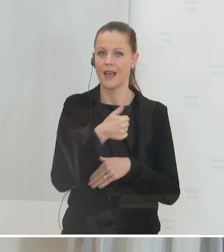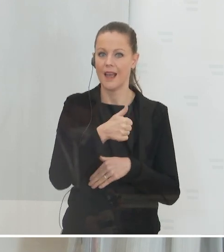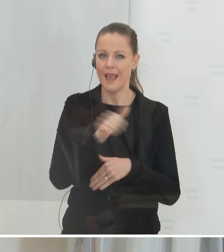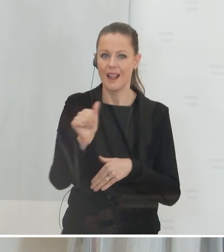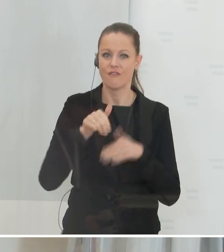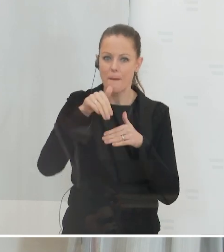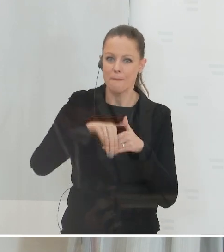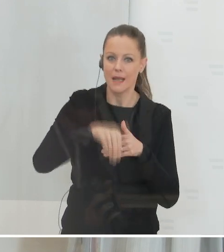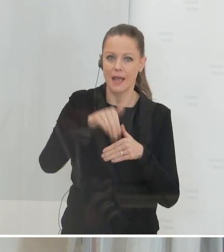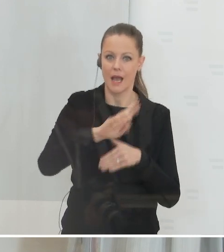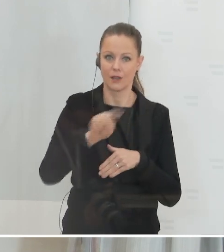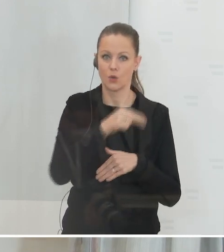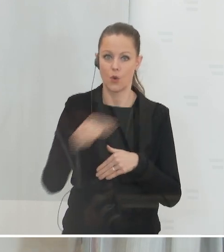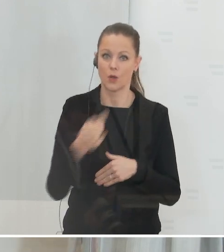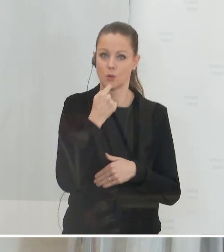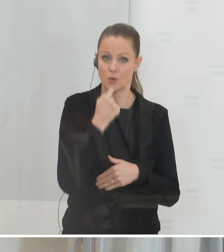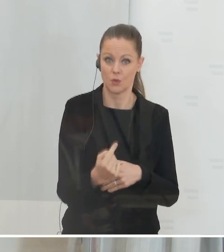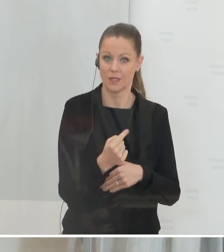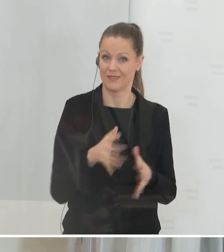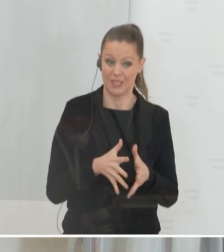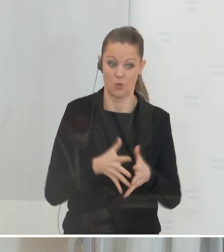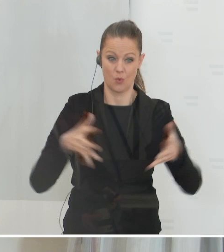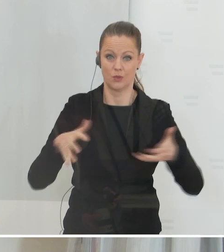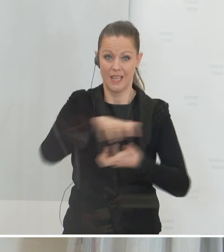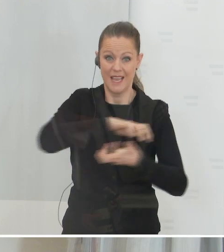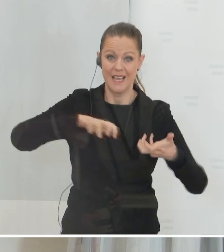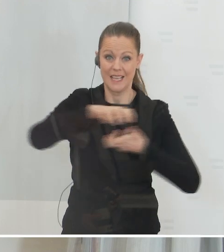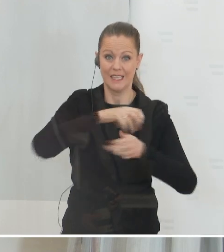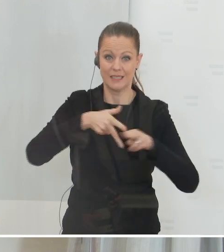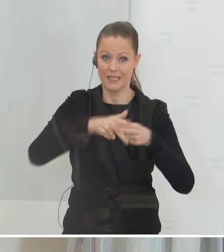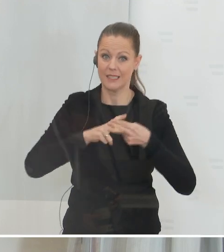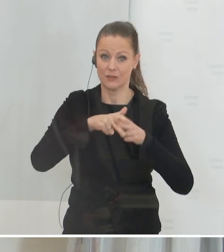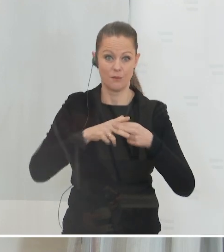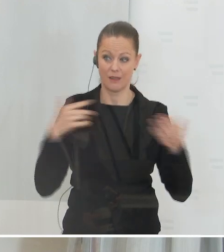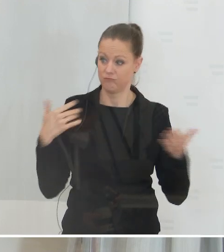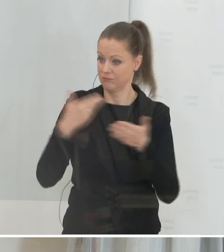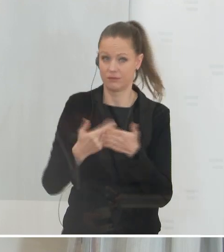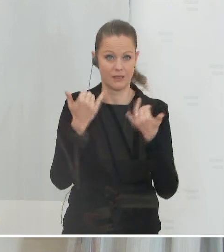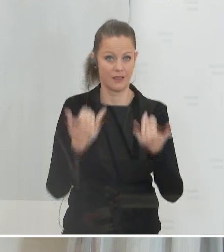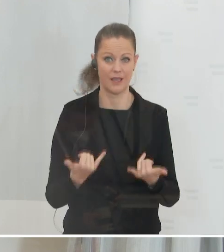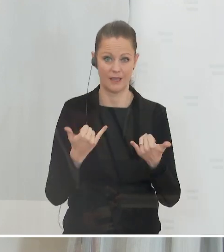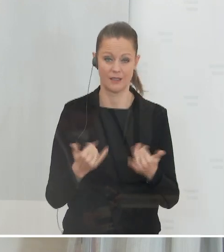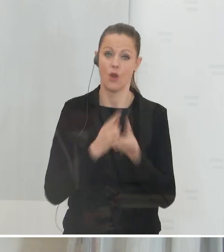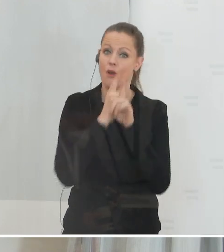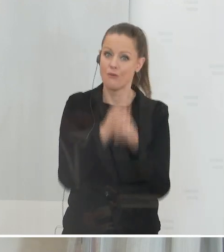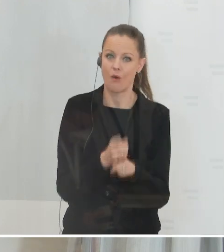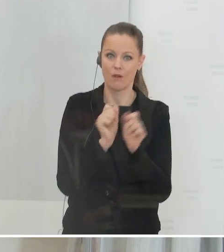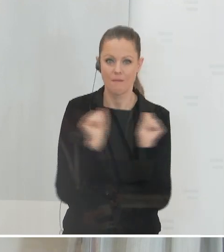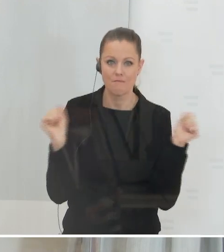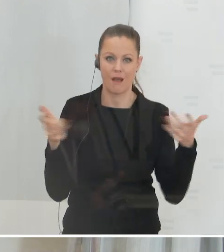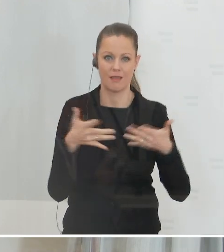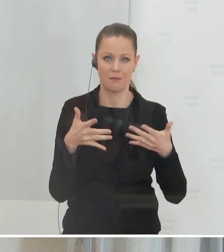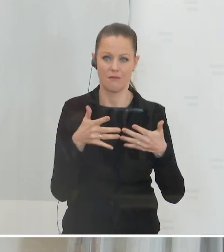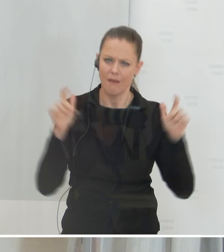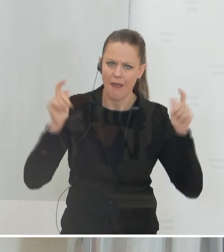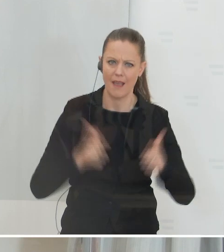Milliarden Euro zugesagt. Sie war damit auch das größte Kriseninstrument und ist das größte Kriseninstrument, um die Folgen der Pandemie, der